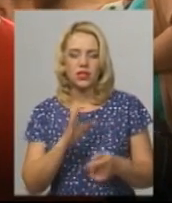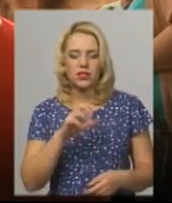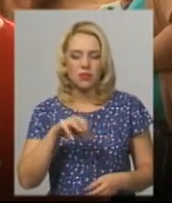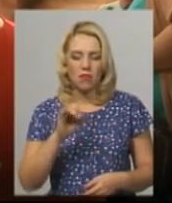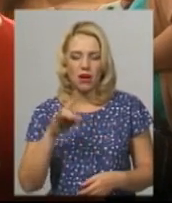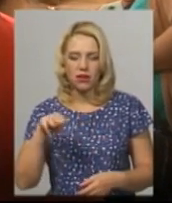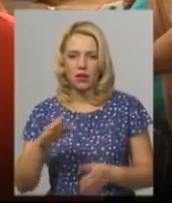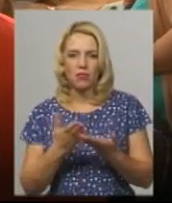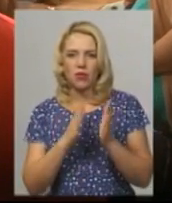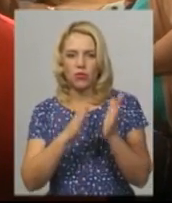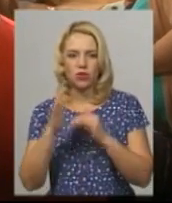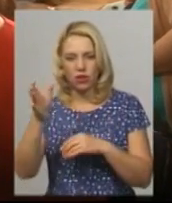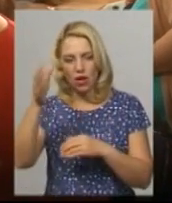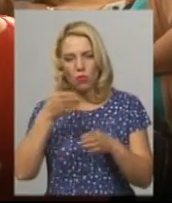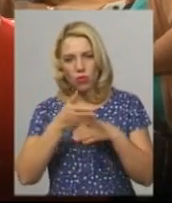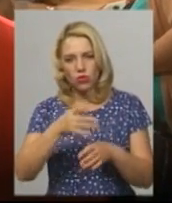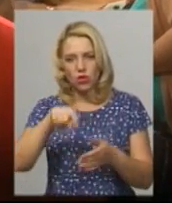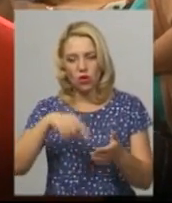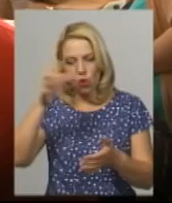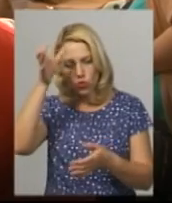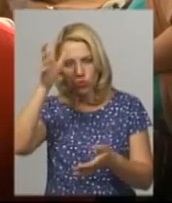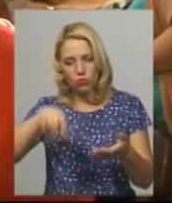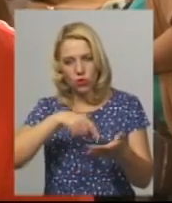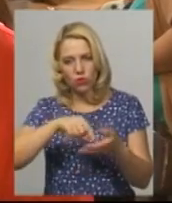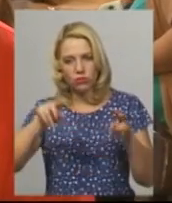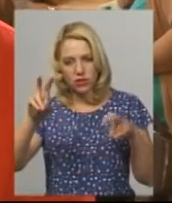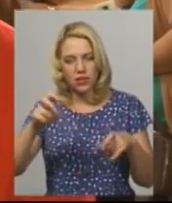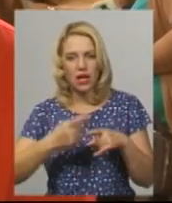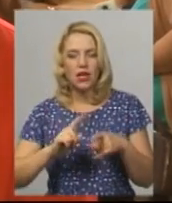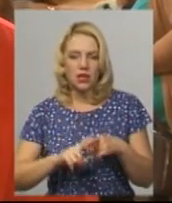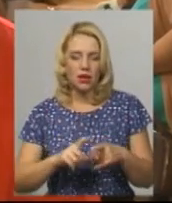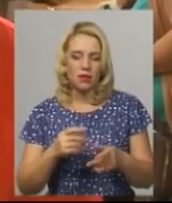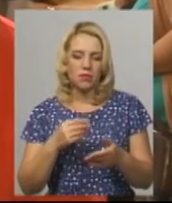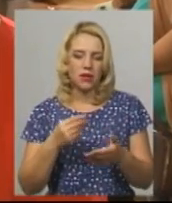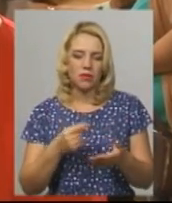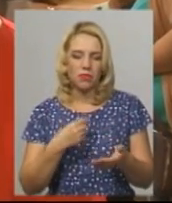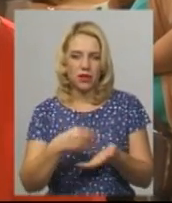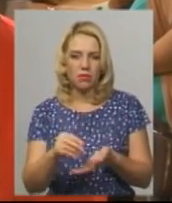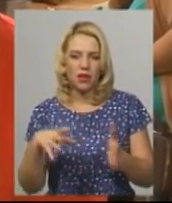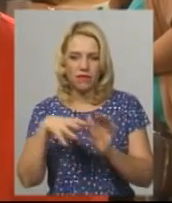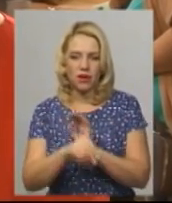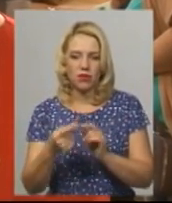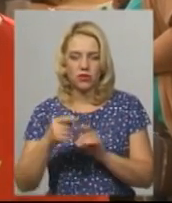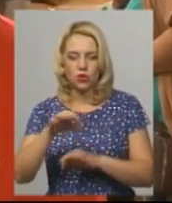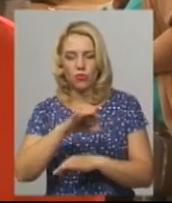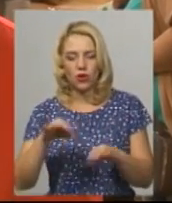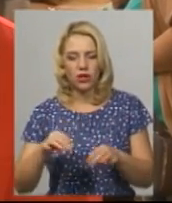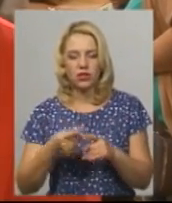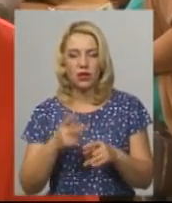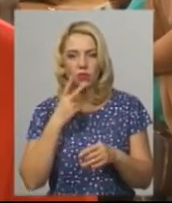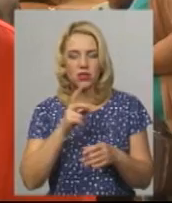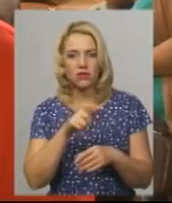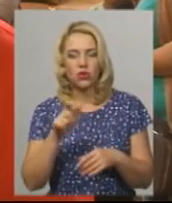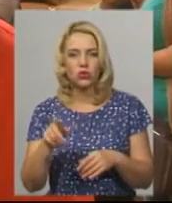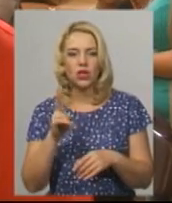розумного міста. Представляли новинки технологічні, які придбали в рамках цього проєкту. Показували людям,